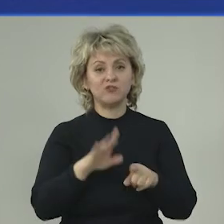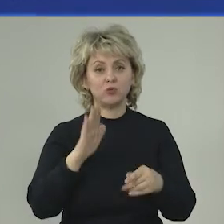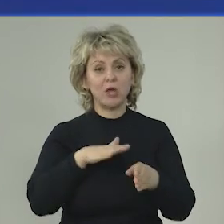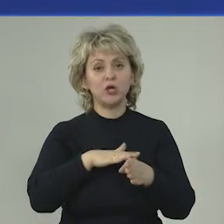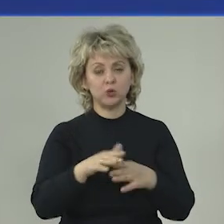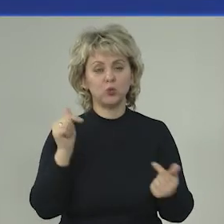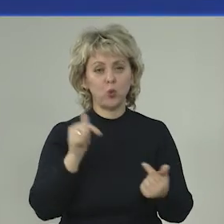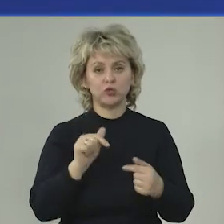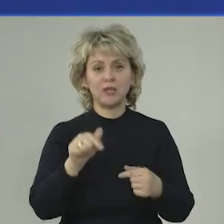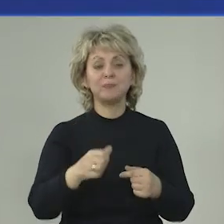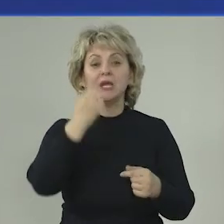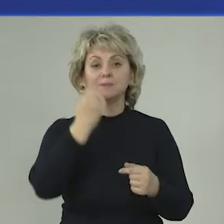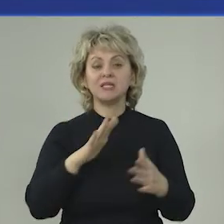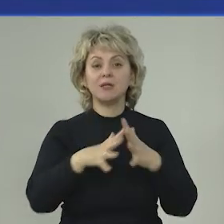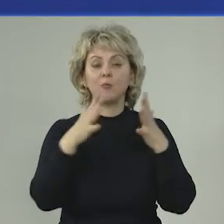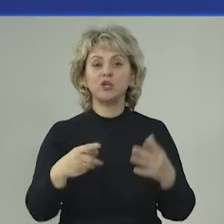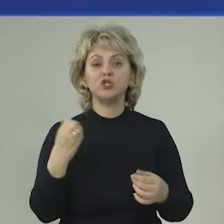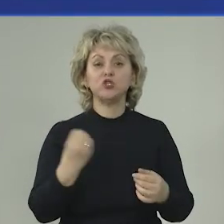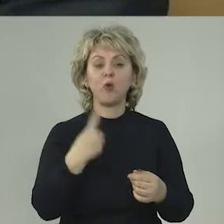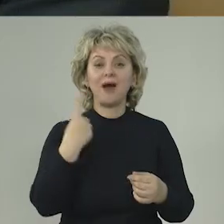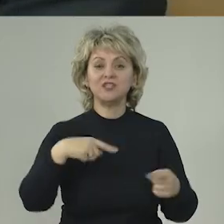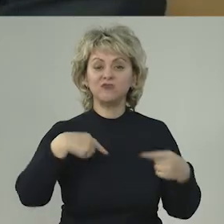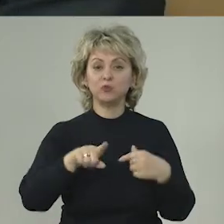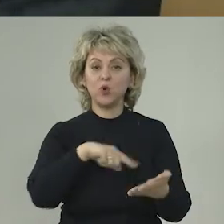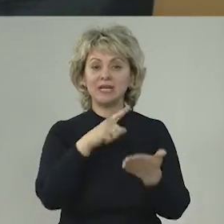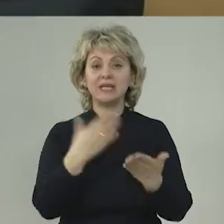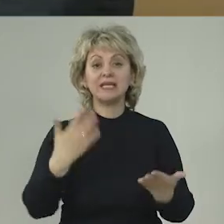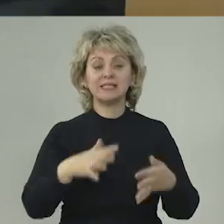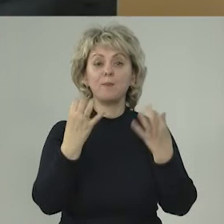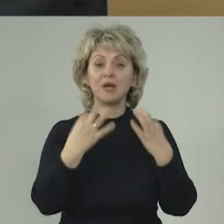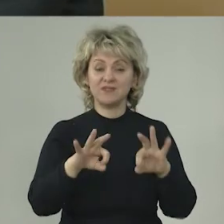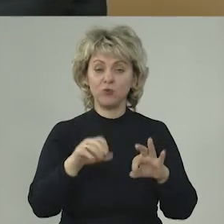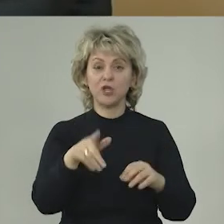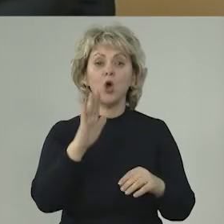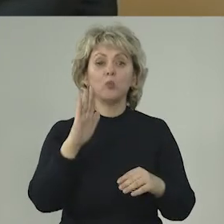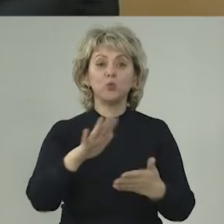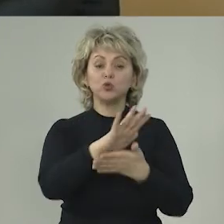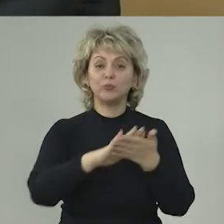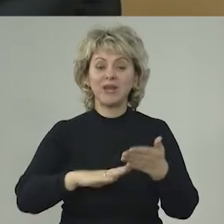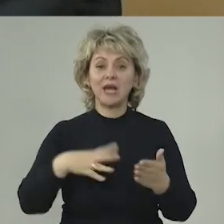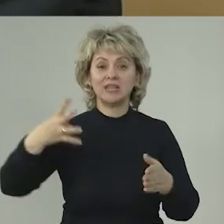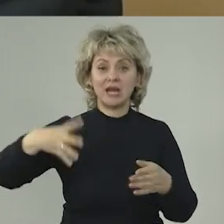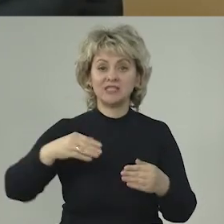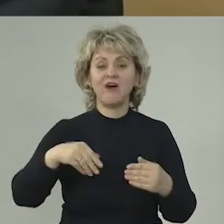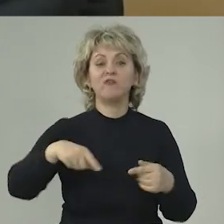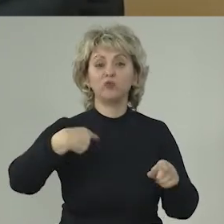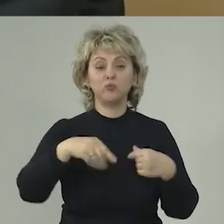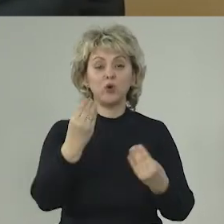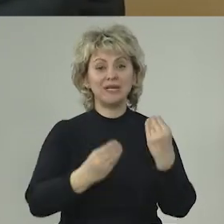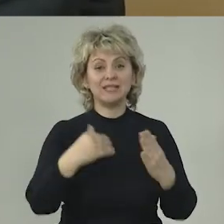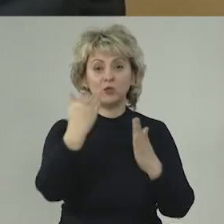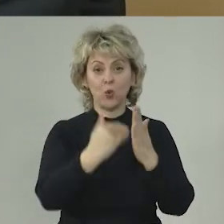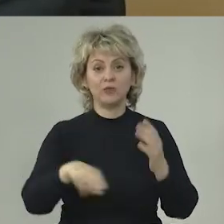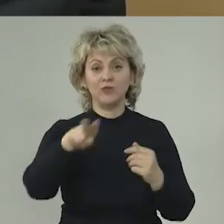реализовать точно. Спасибо большое. Еще один футбольный вопрос, если позволите. Будут ли продолжены трансляции футбольных